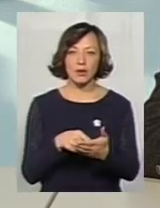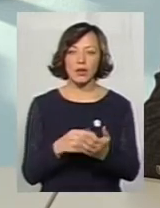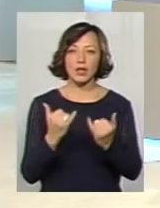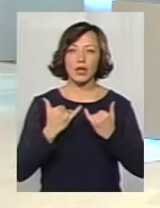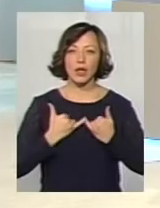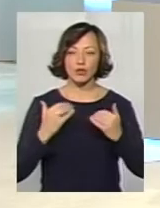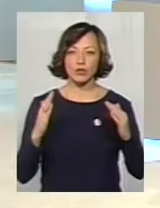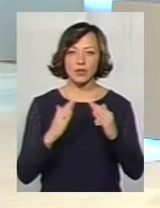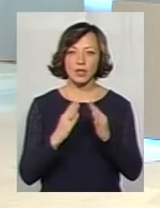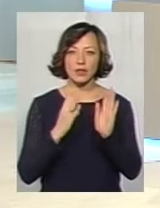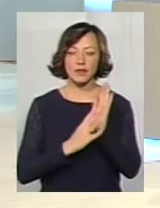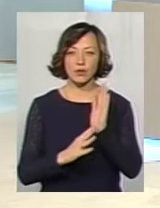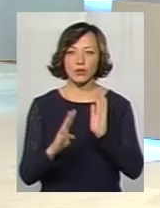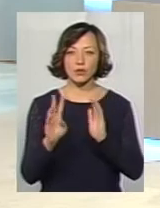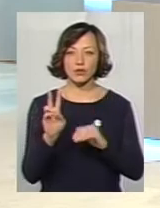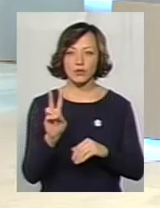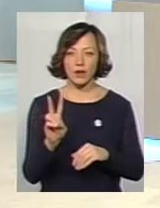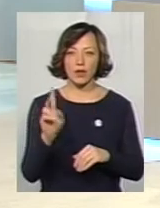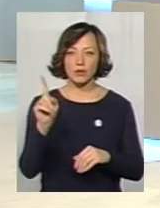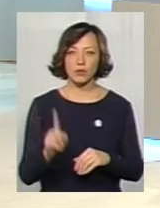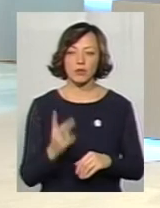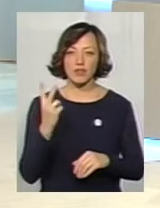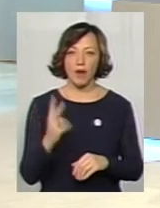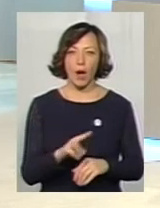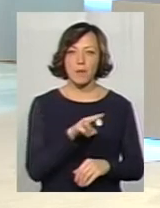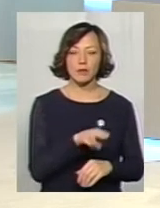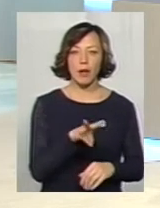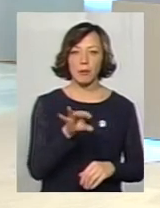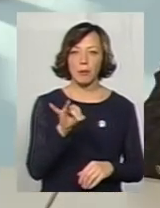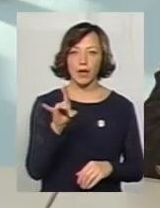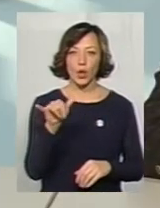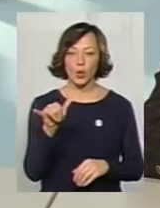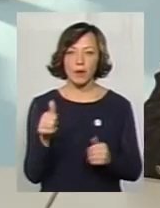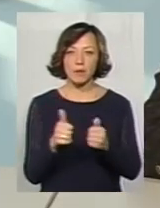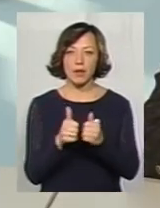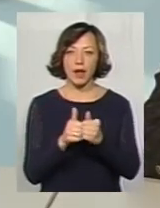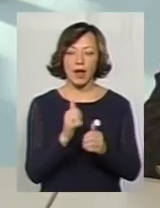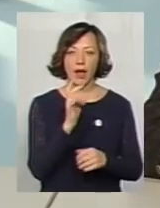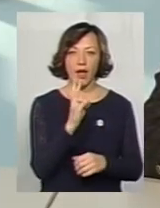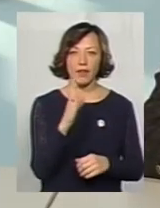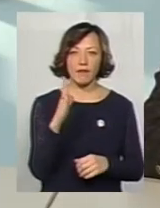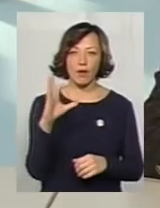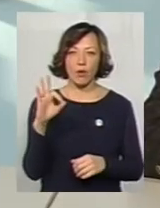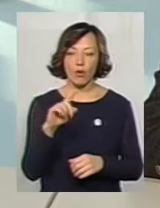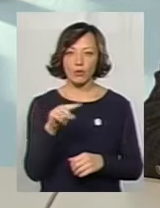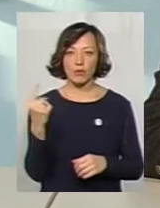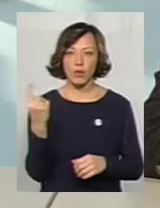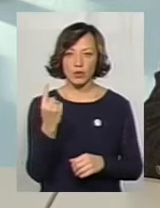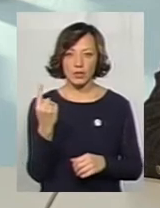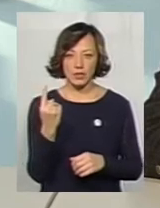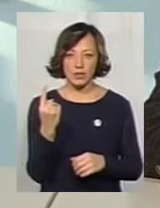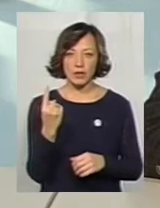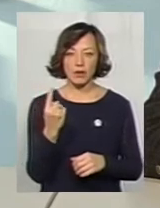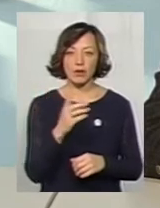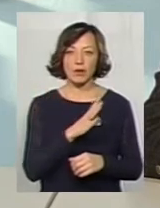нашого будинку 92-2, проспект Миру, для МВУ номер один, вона перекачувала